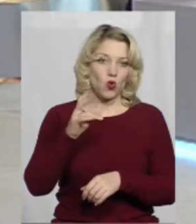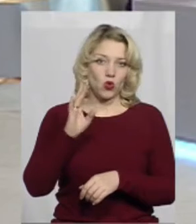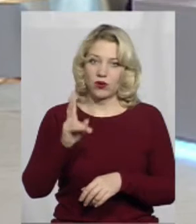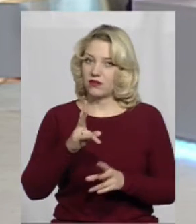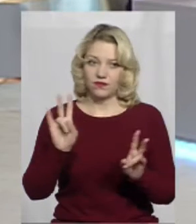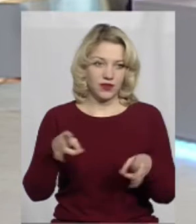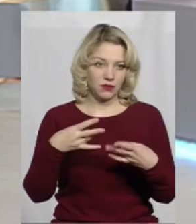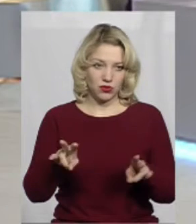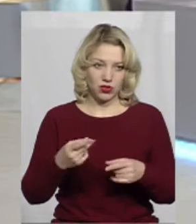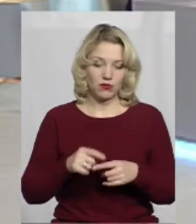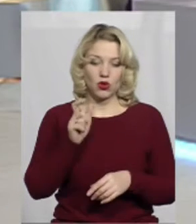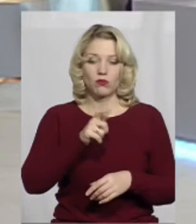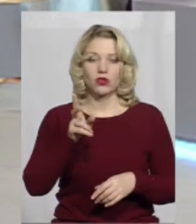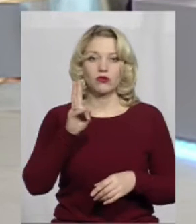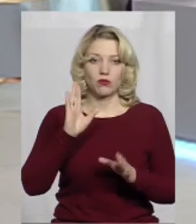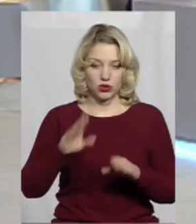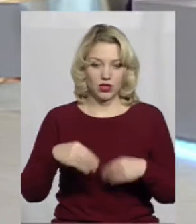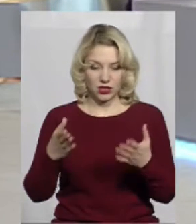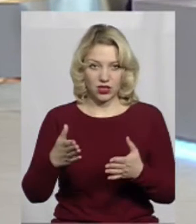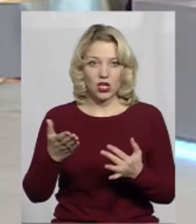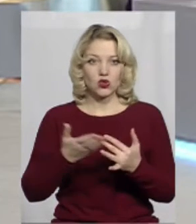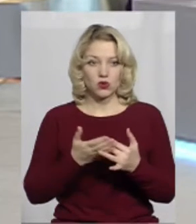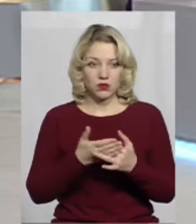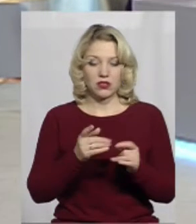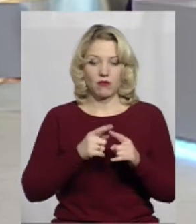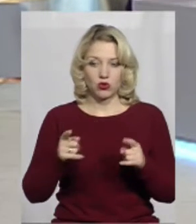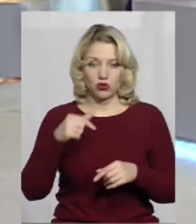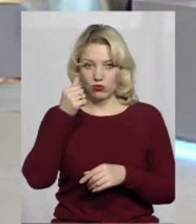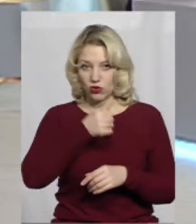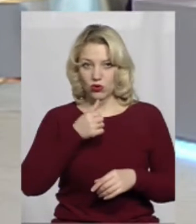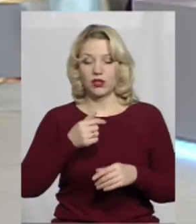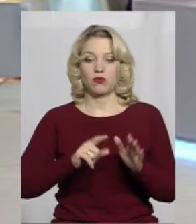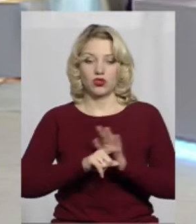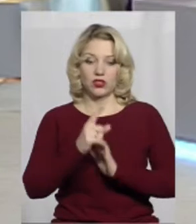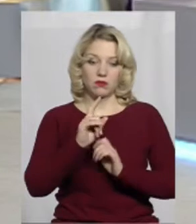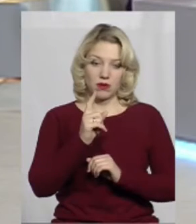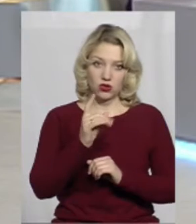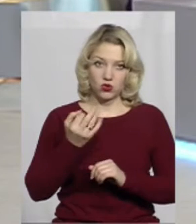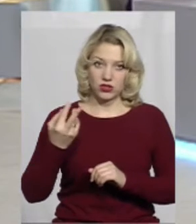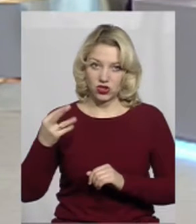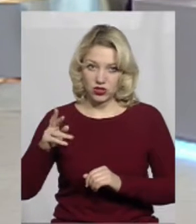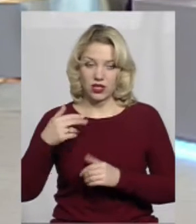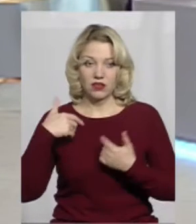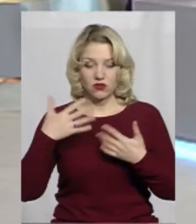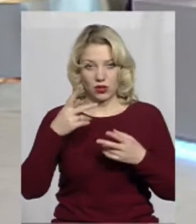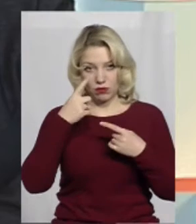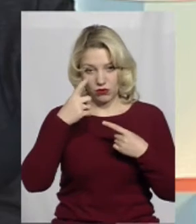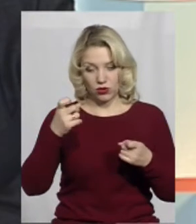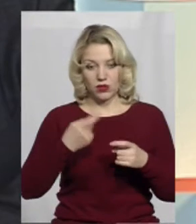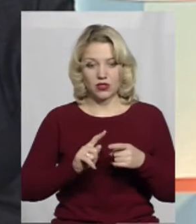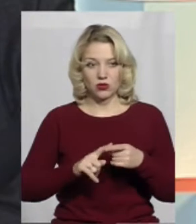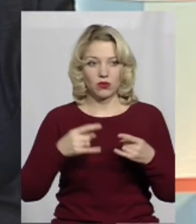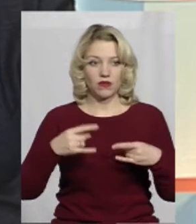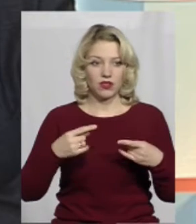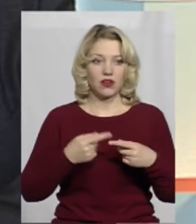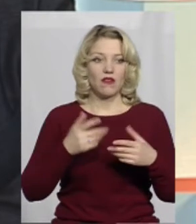Громадяни, яким буде призначена субсидія в поточному році, починаючи з 1 січня, як же повідомили на даному